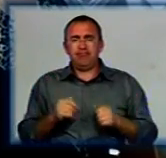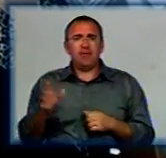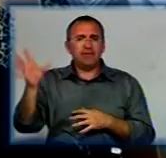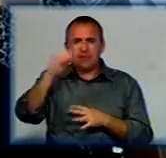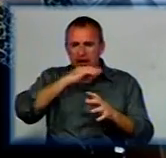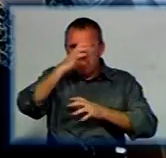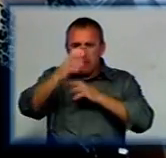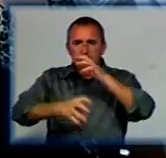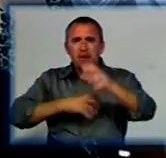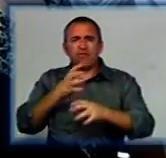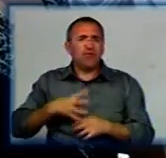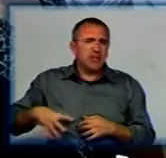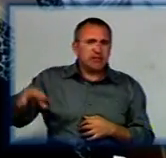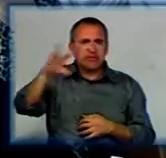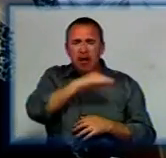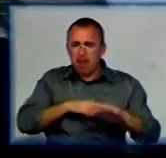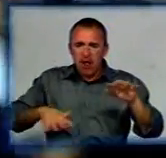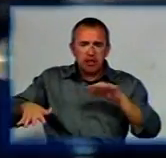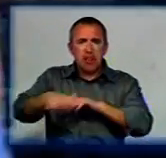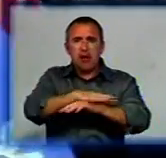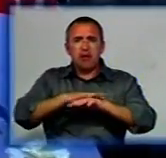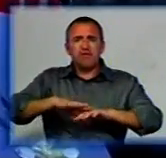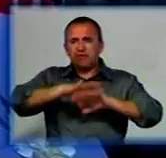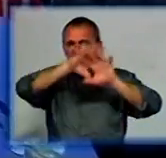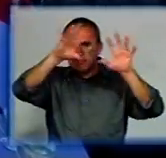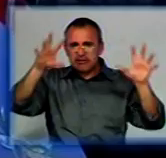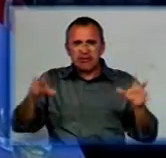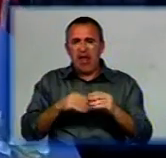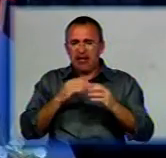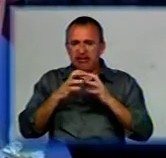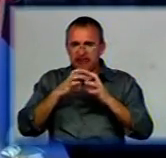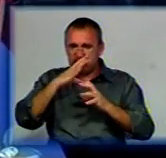Звучить фронту «По життю»